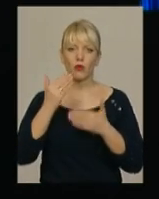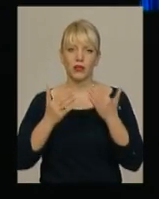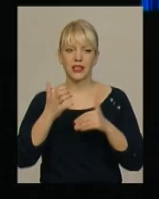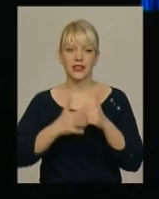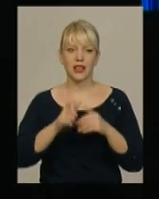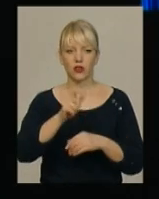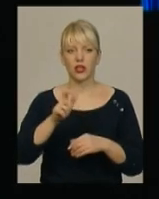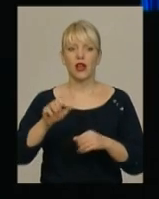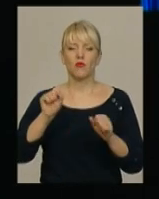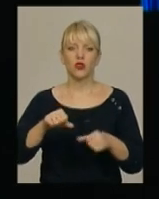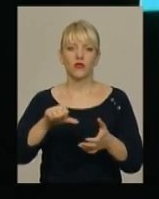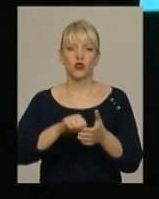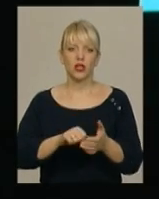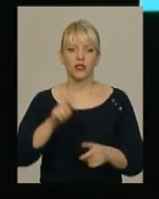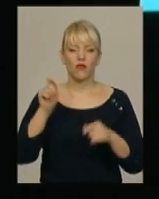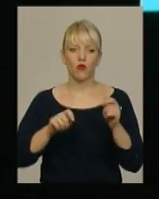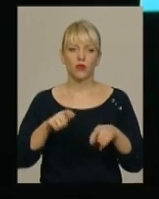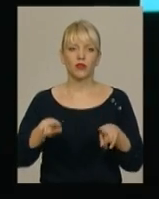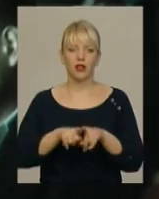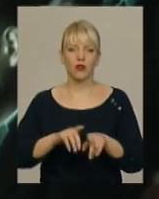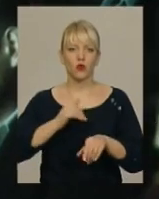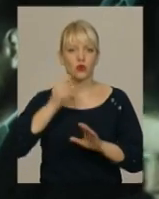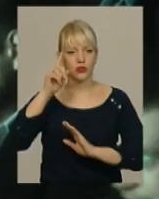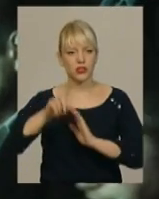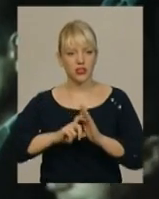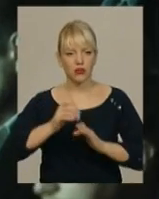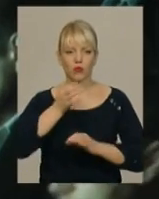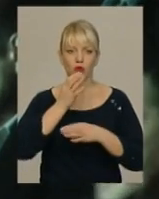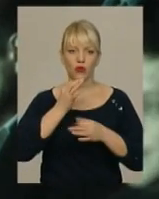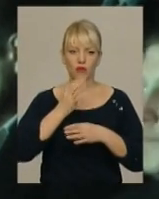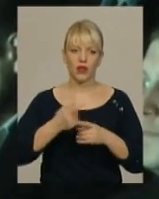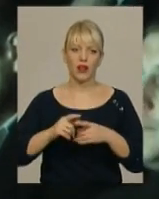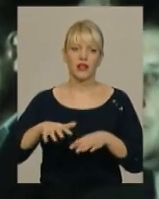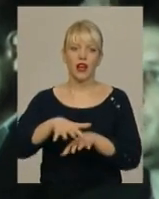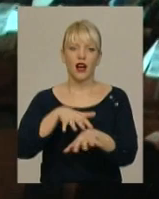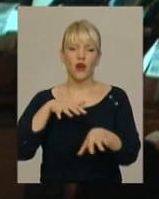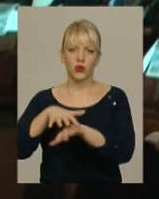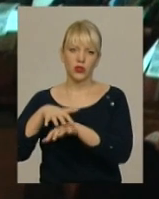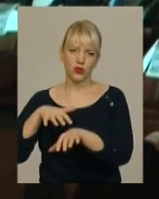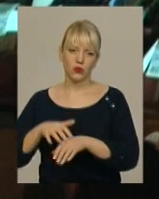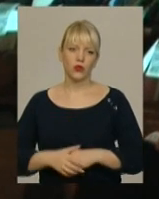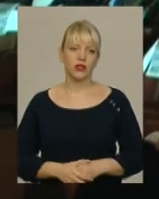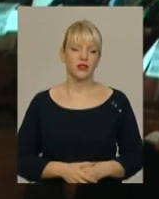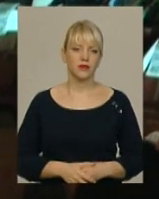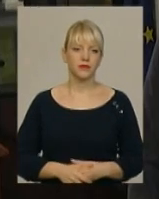можливих учасників форуму. Таким чином у мерії хочуть дізнатися уподобання аудиторії щодо доповідачів і тем.